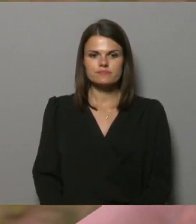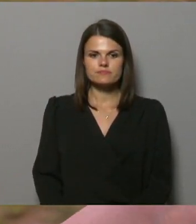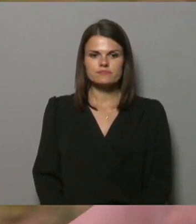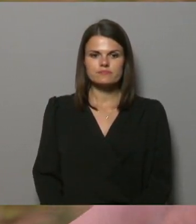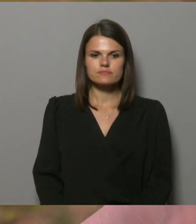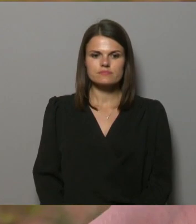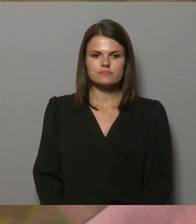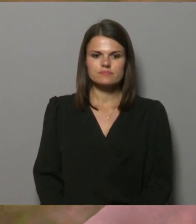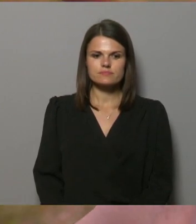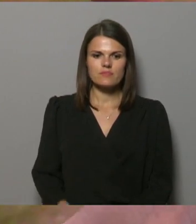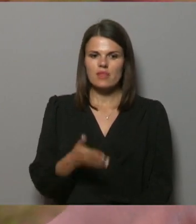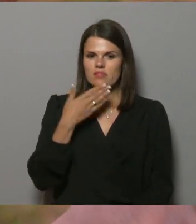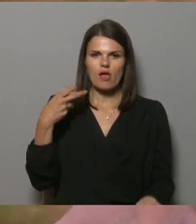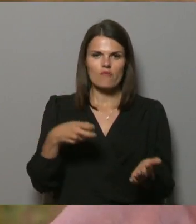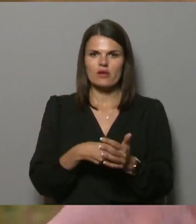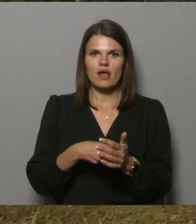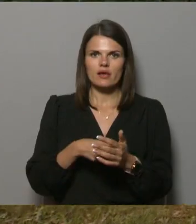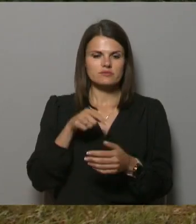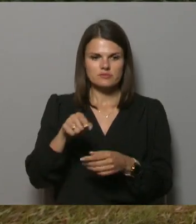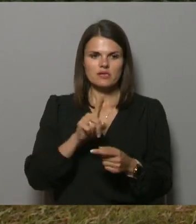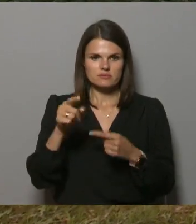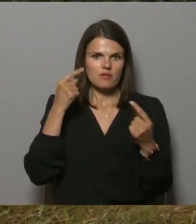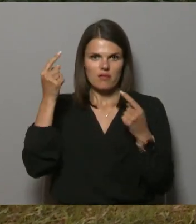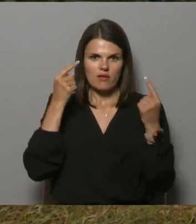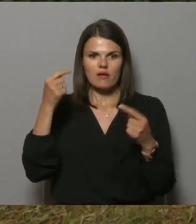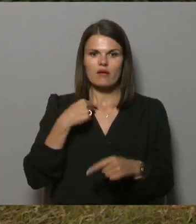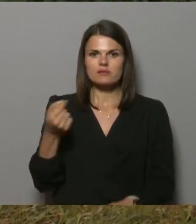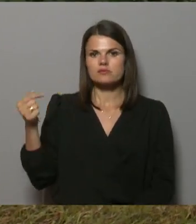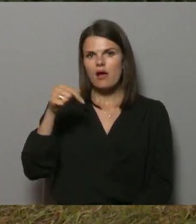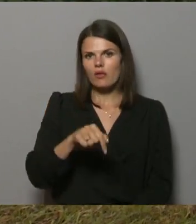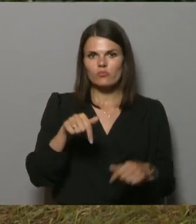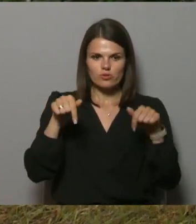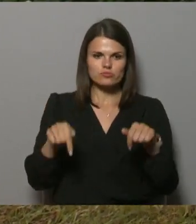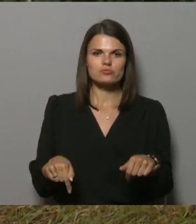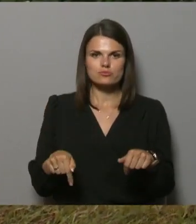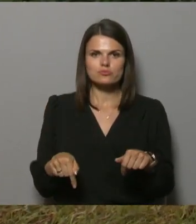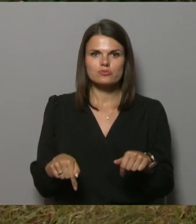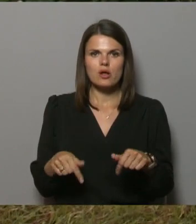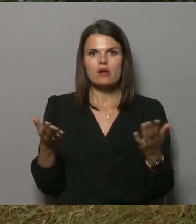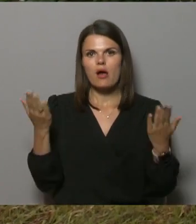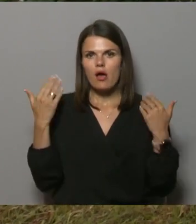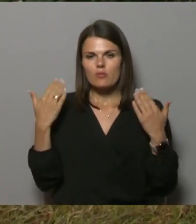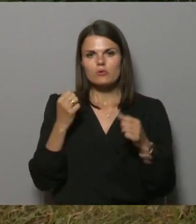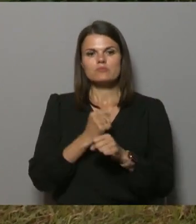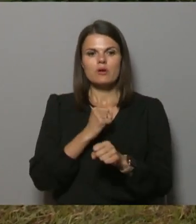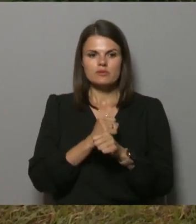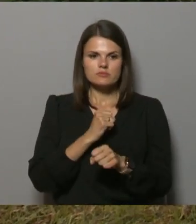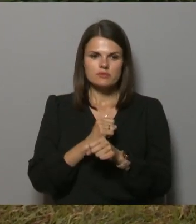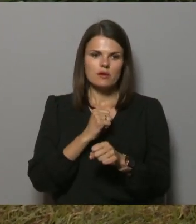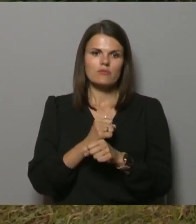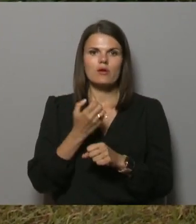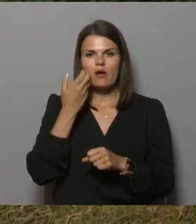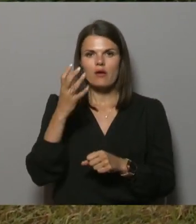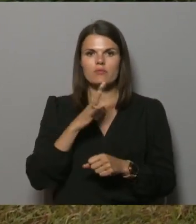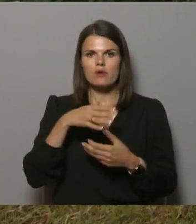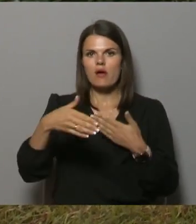nav reģistrēt stīklā. Tas ir diezgan traki, ja es atbraucu šeit atpūsties, pastrādāt. Tad,